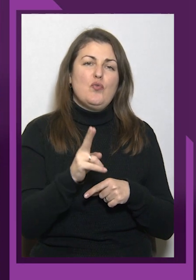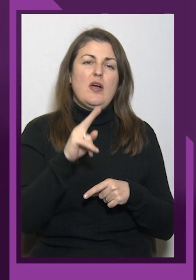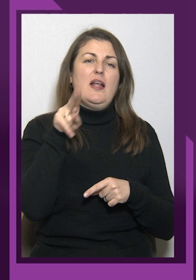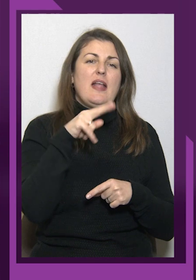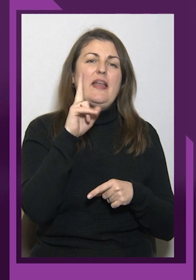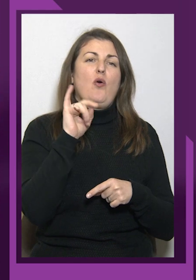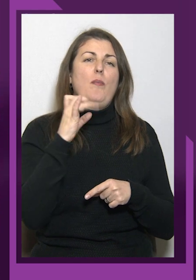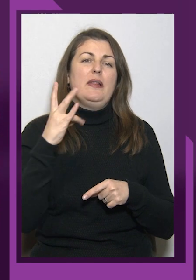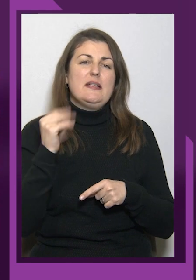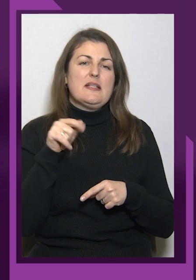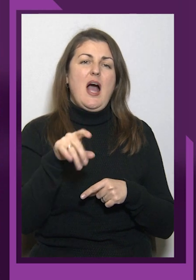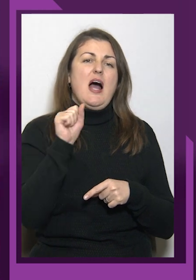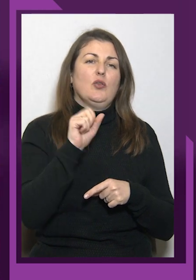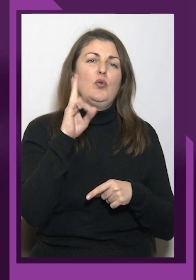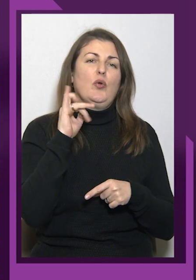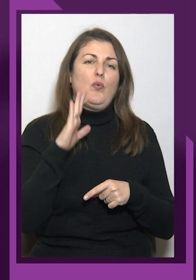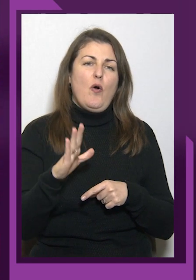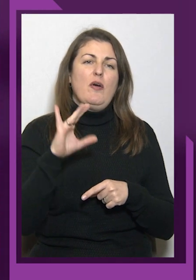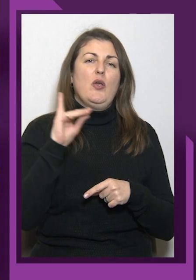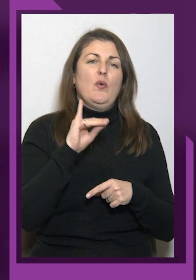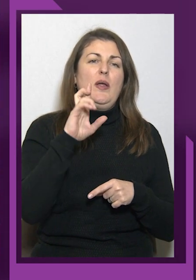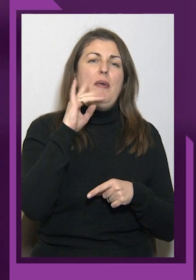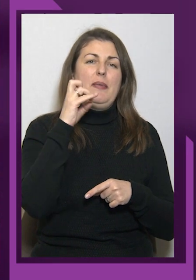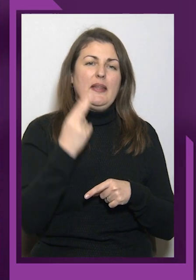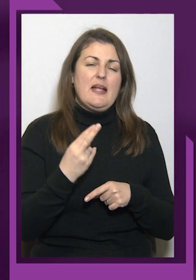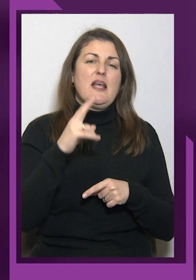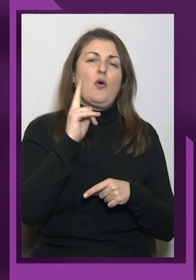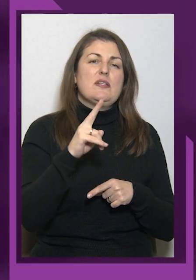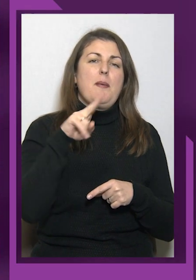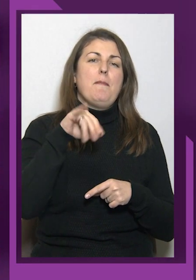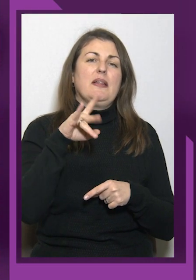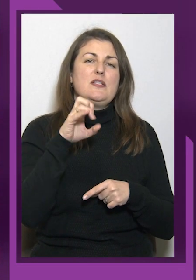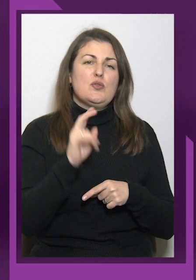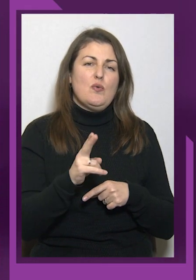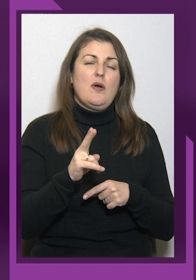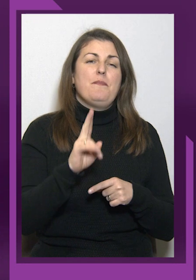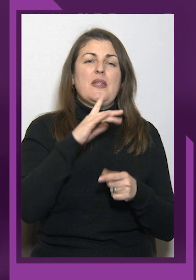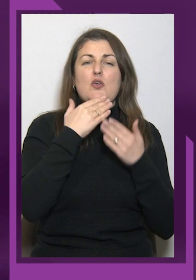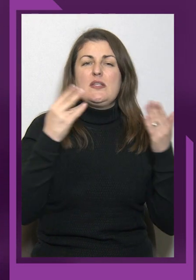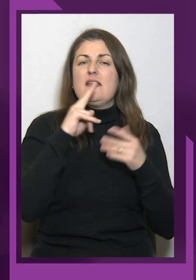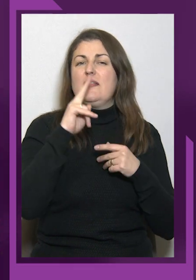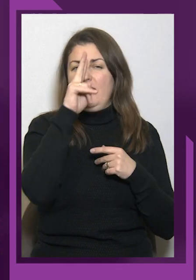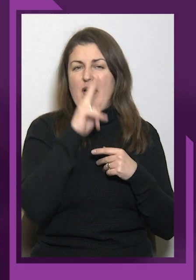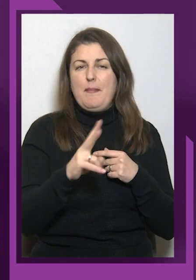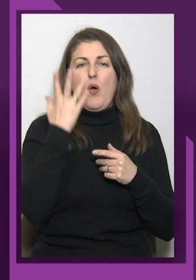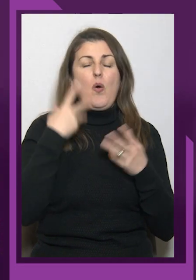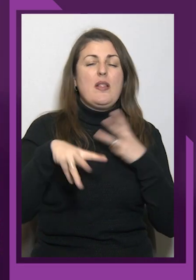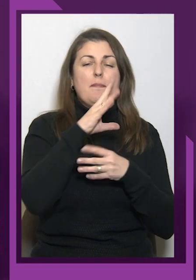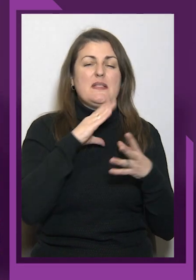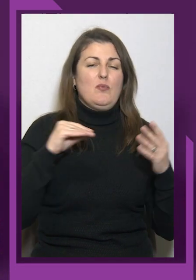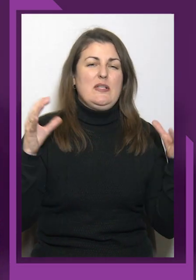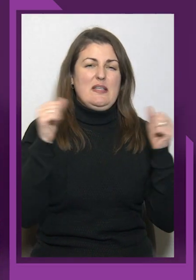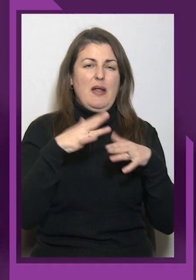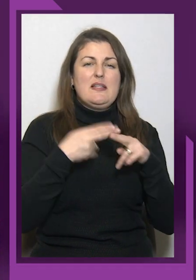Дар'я Кобилинська, Антон Крюков, Юрій Бабинець та Костянтин Панасюк. За останні два місяці, коли ми змогли збратися,